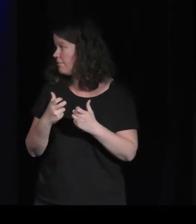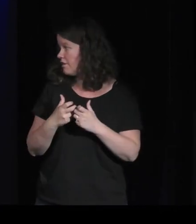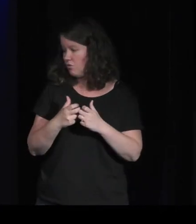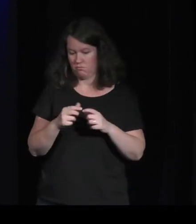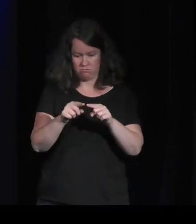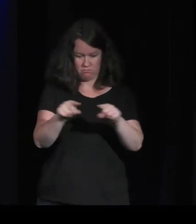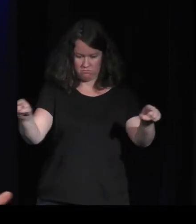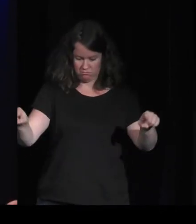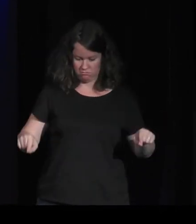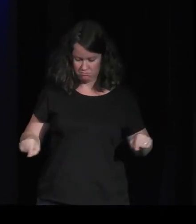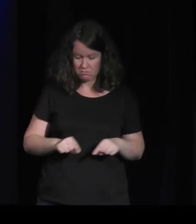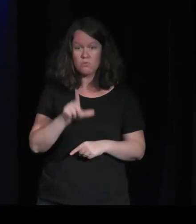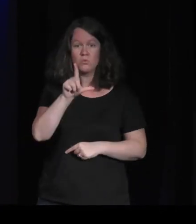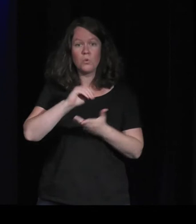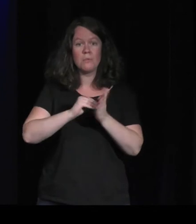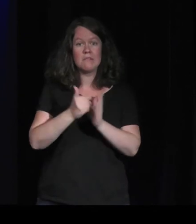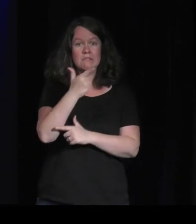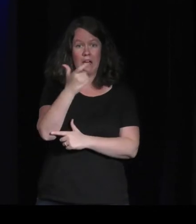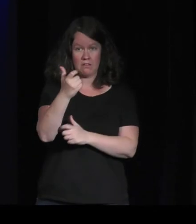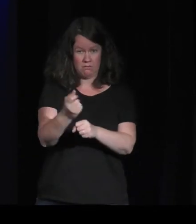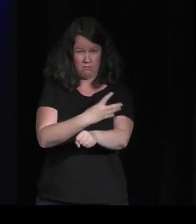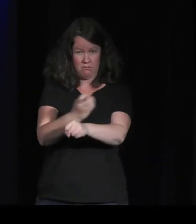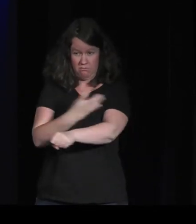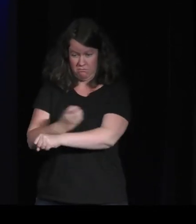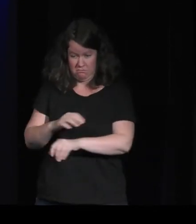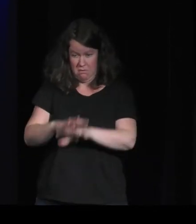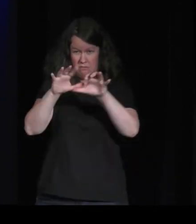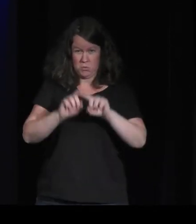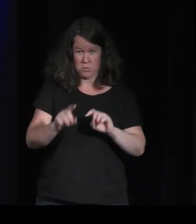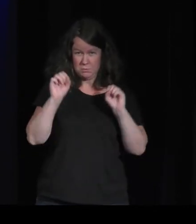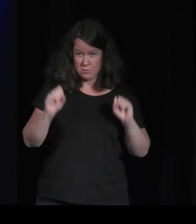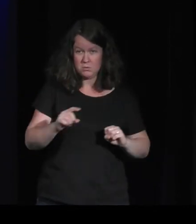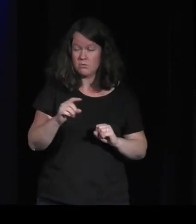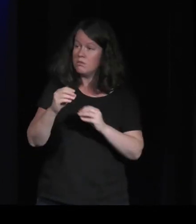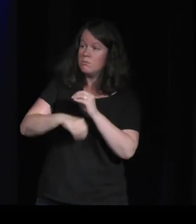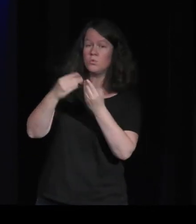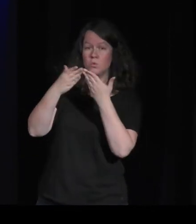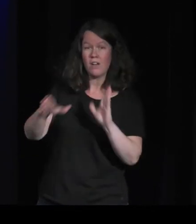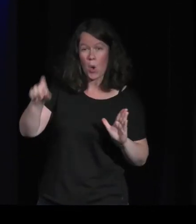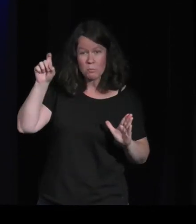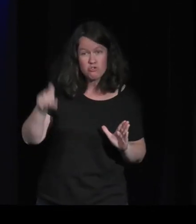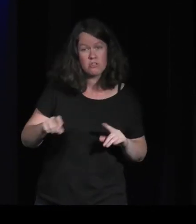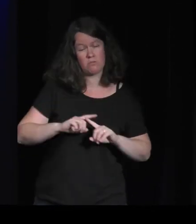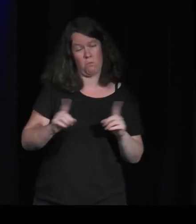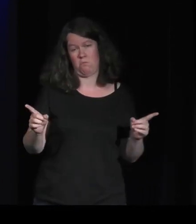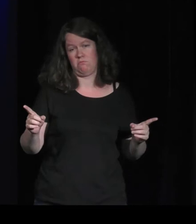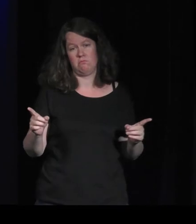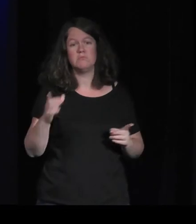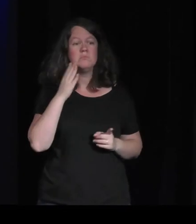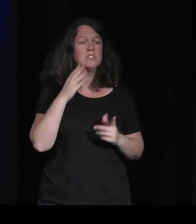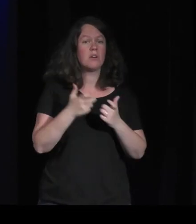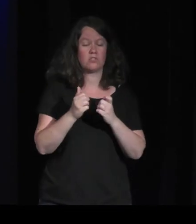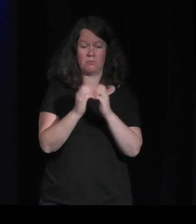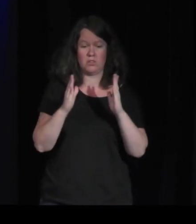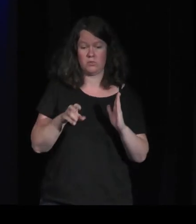faire. Je n pas besoin d'un open world pour aller faire passer des sensibilités. Si j'ai un petit jardin potager où je peux aller cueillir des plantes,